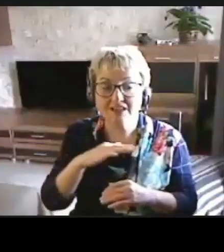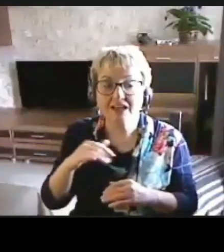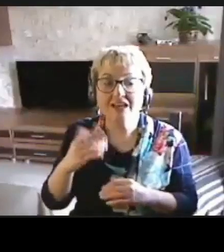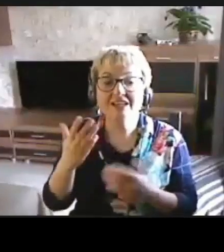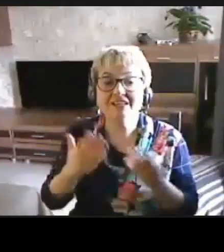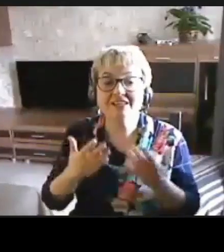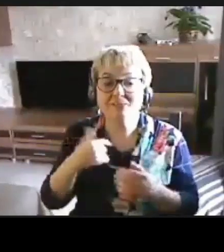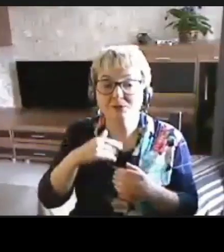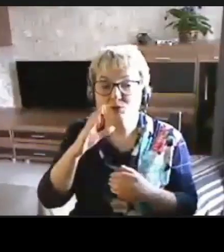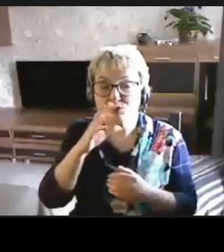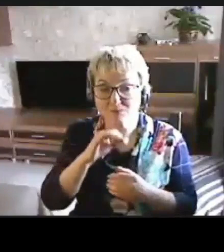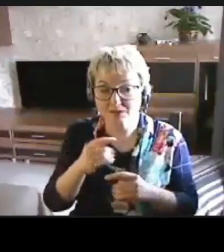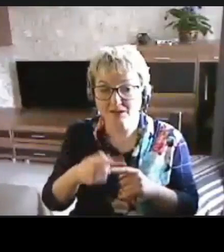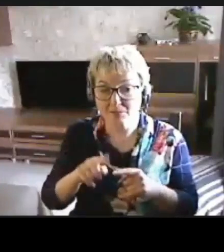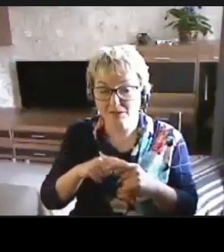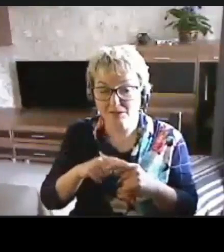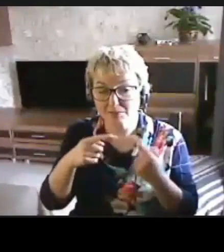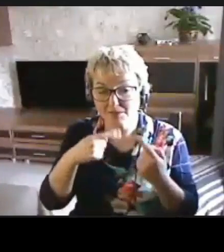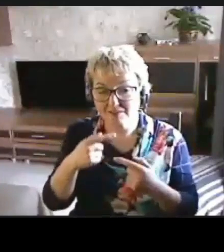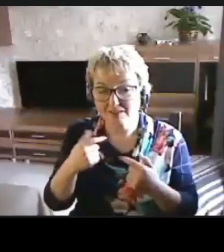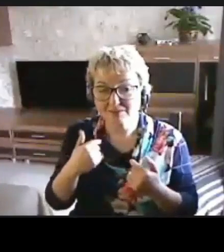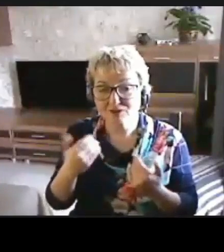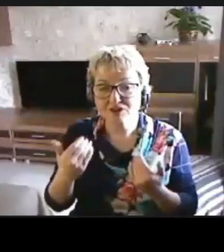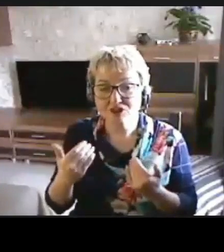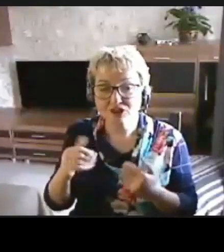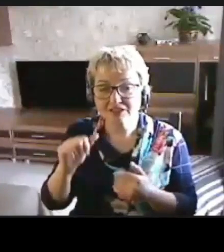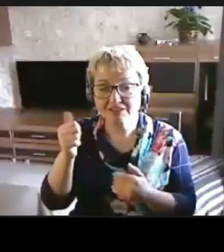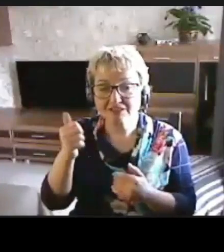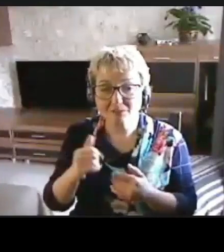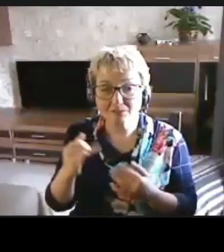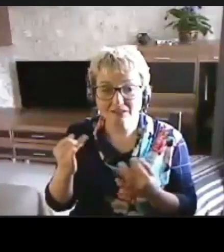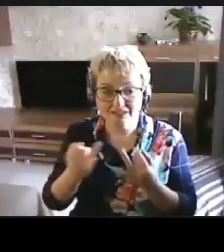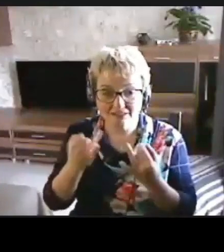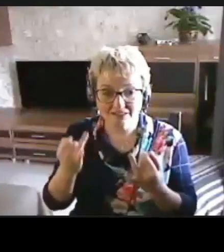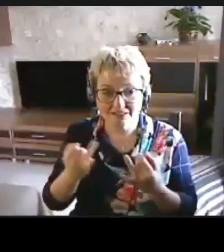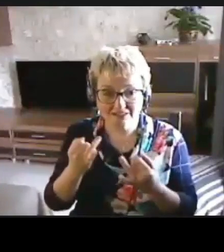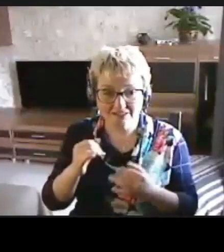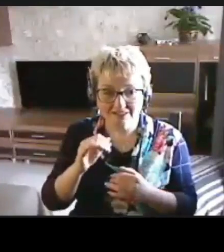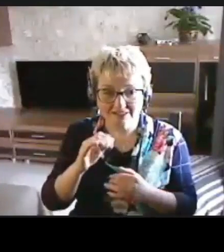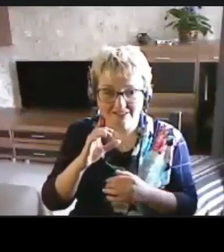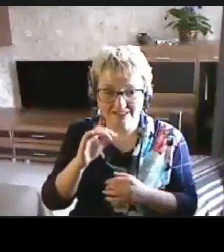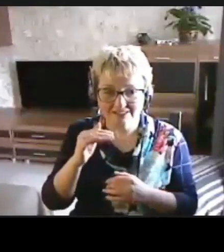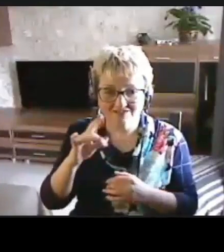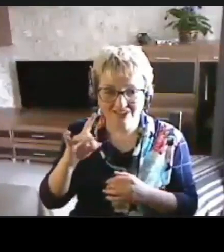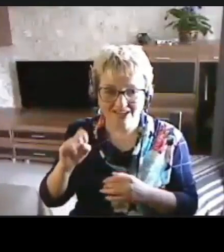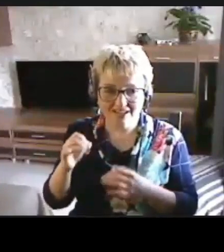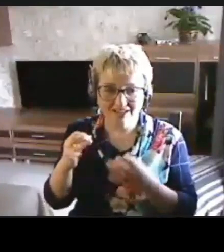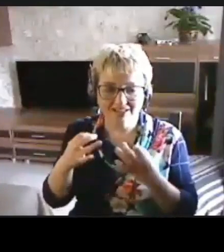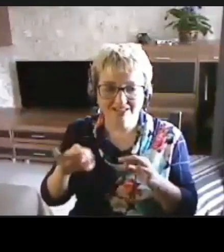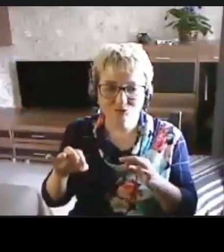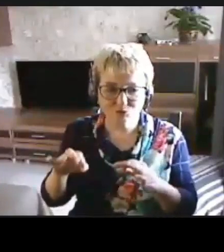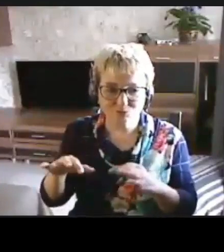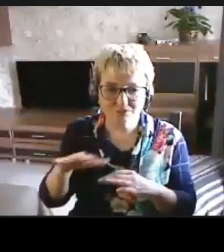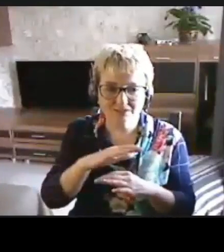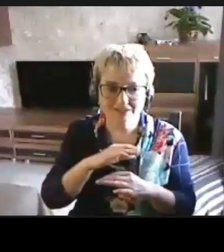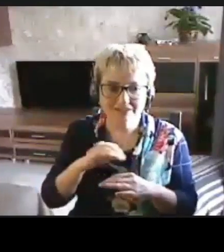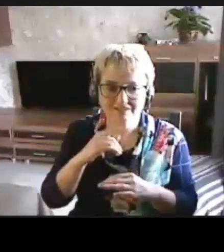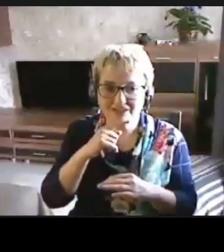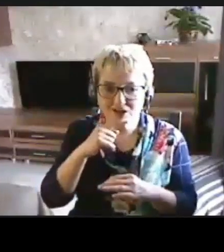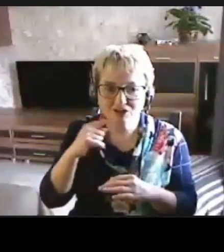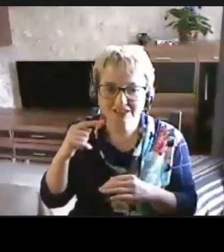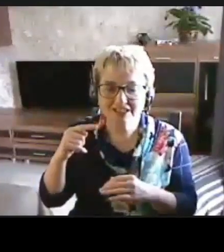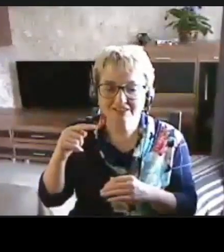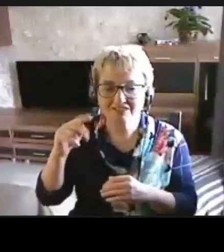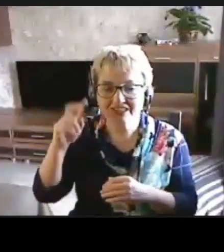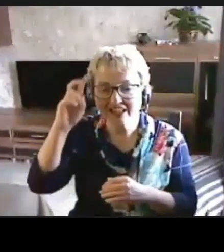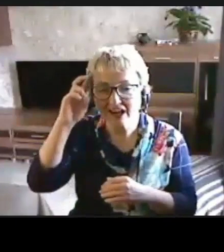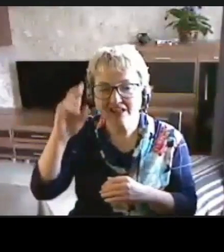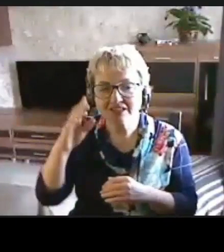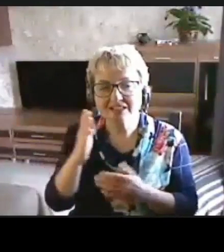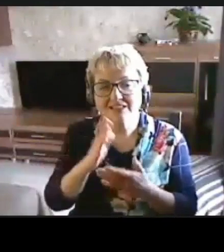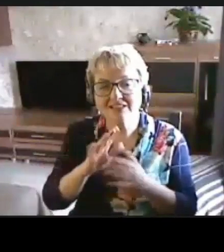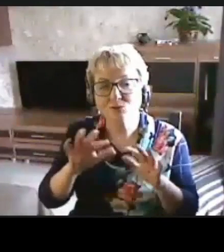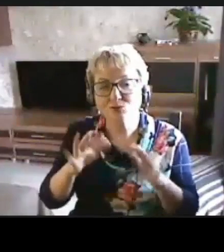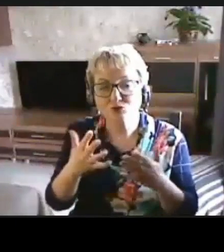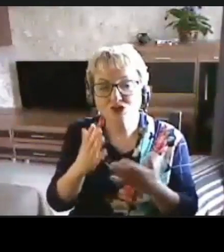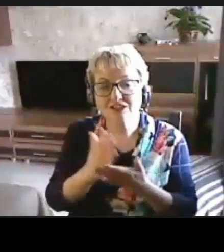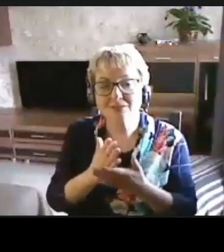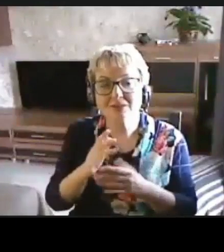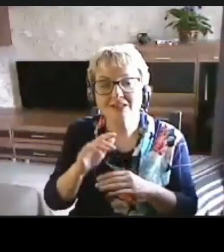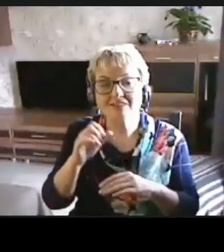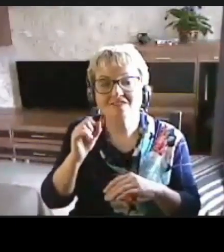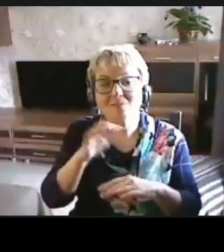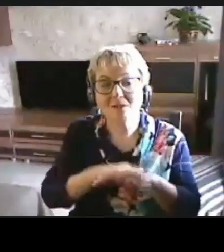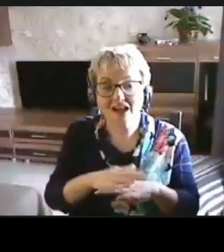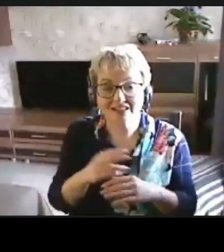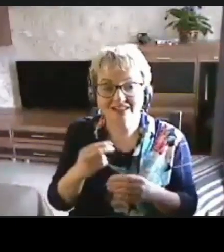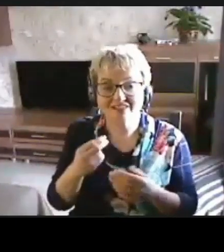успеем, об этом поговорим, но сейчас самое интересное в сфере цифровой доступности в Российской Федерации случается именно в банковской